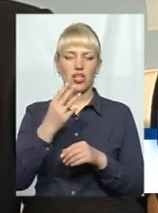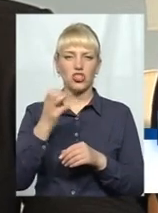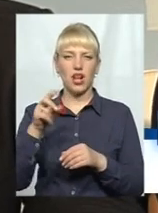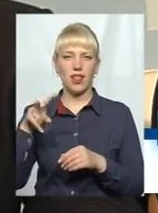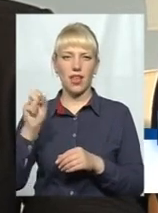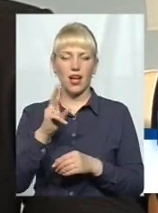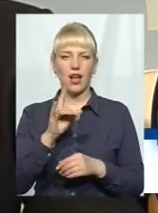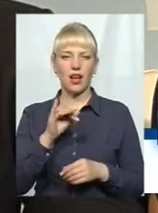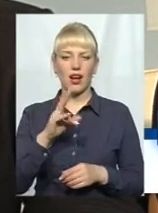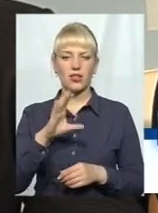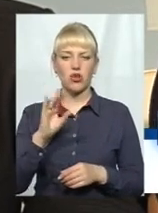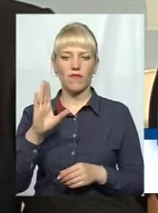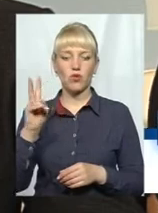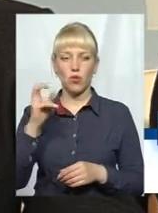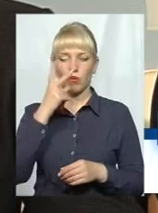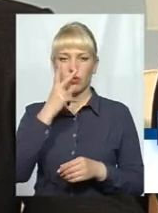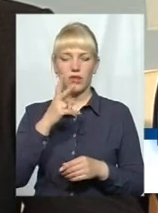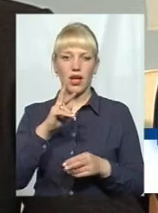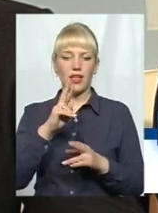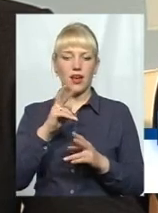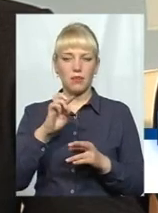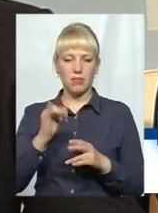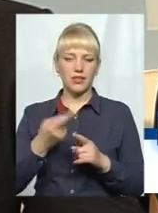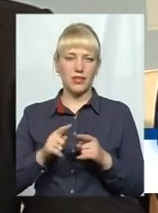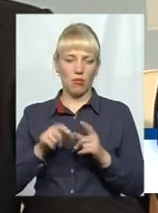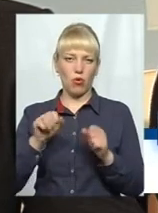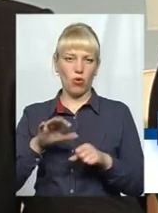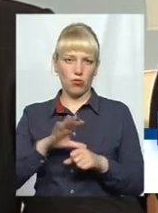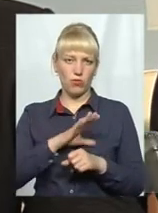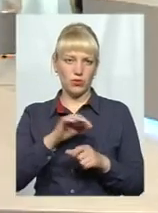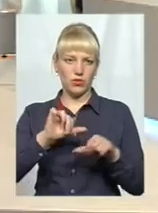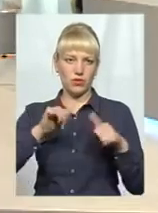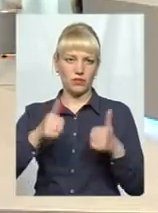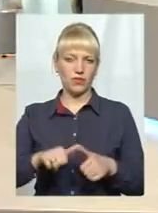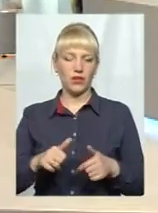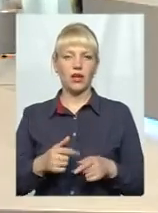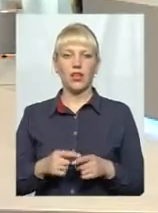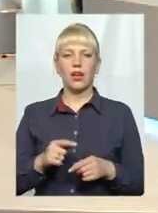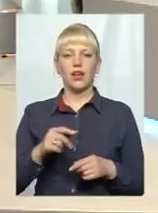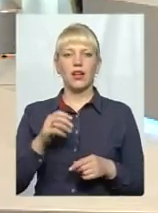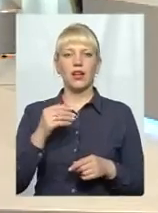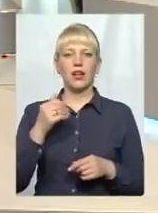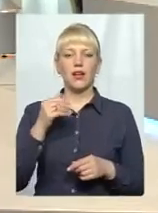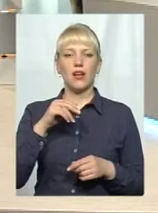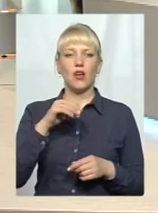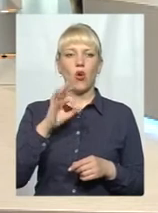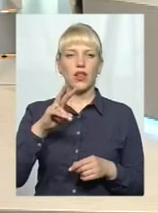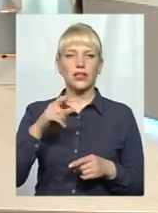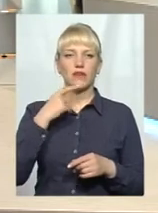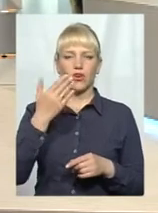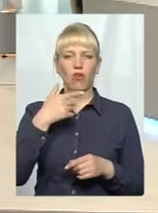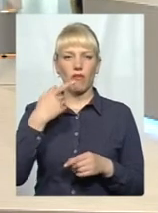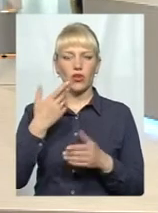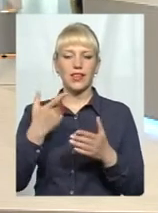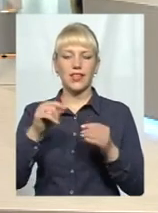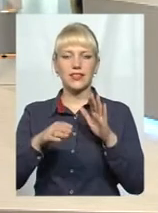архетипі, можна подивитися, як це могло би виглядати. Я зрозумію. Ну, от, пане Алсандро, ви говорили про те, що там, десь кіоски там